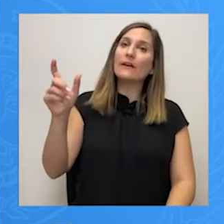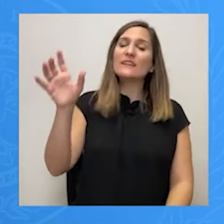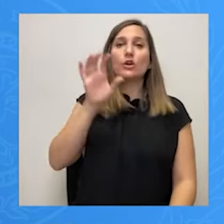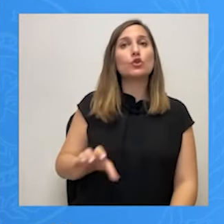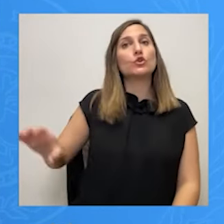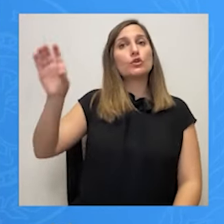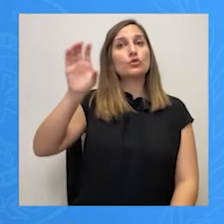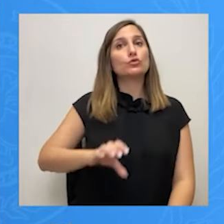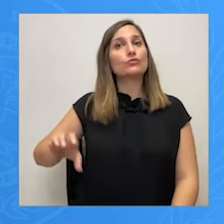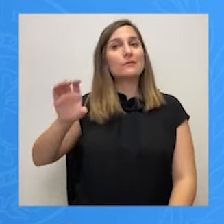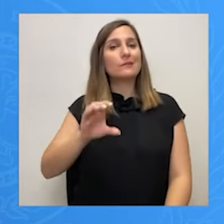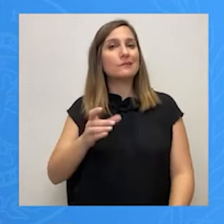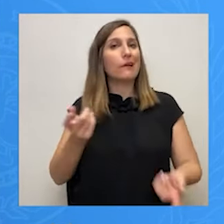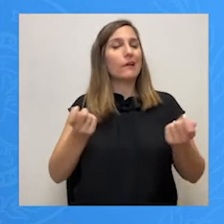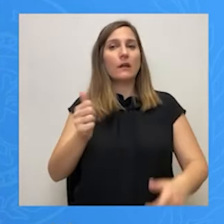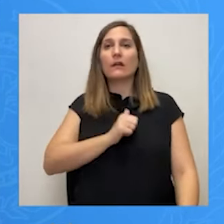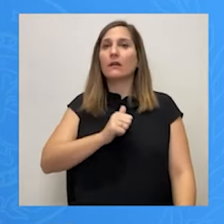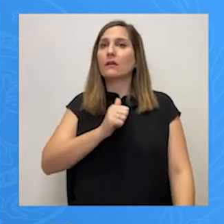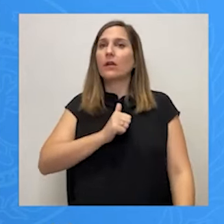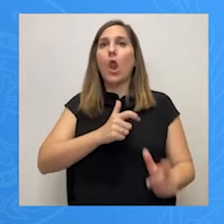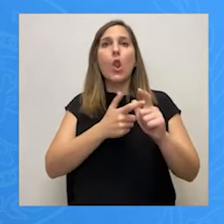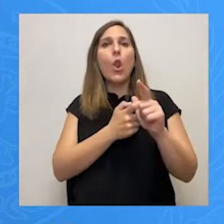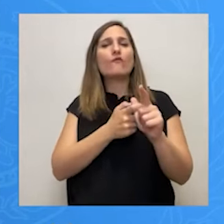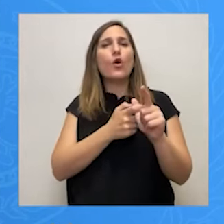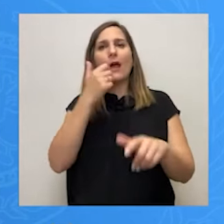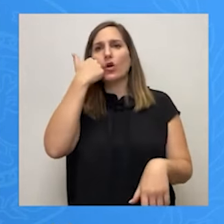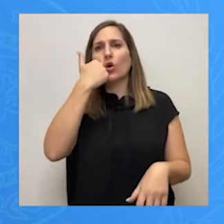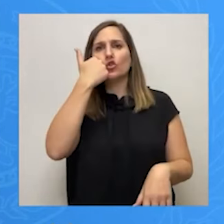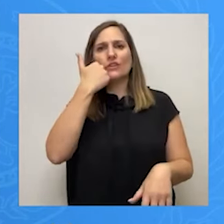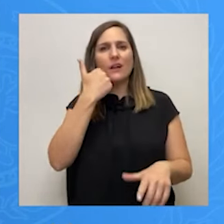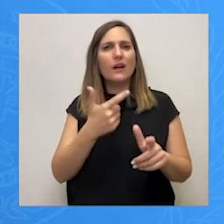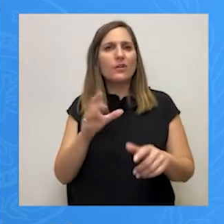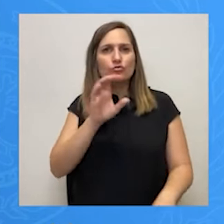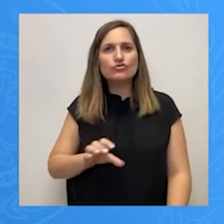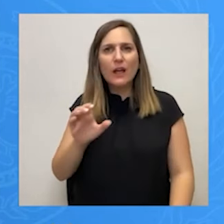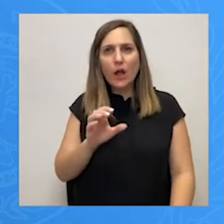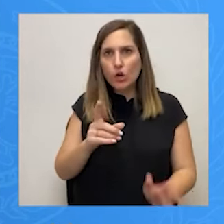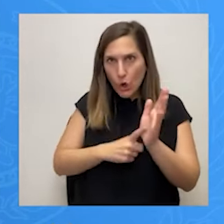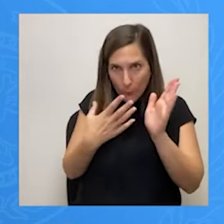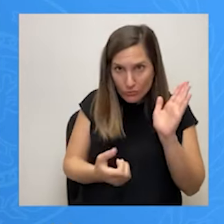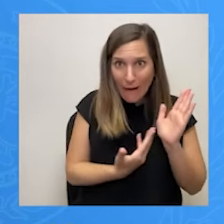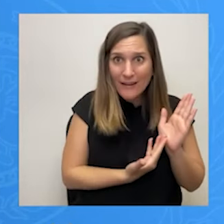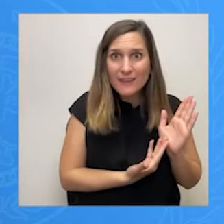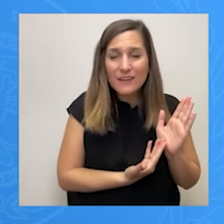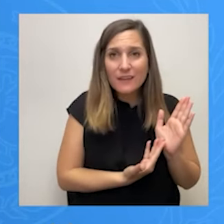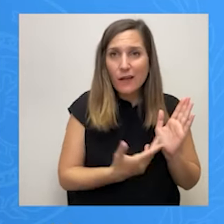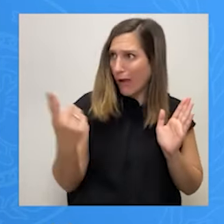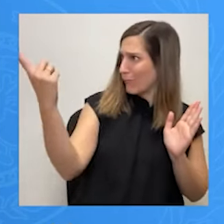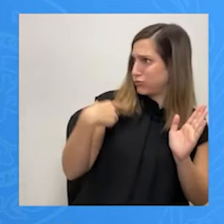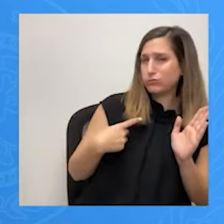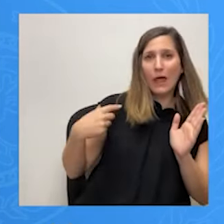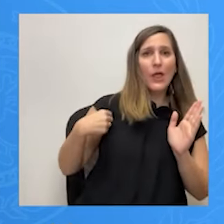τους ιδιοκτήτες τουριστικών λεωφορείων Ποιος νόμος υποχρεώνει το Δήμο της Αθήνας να